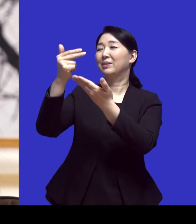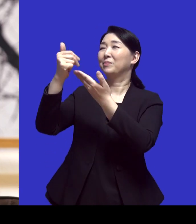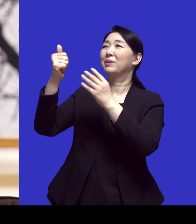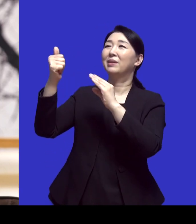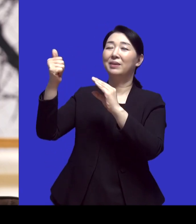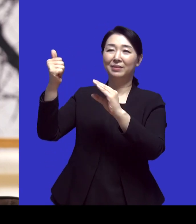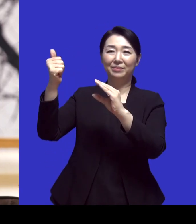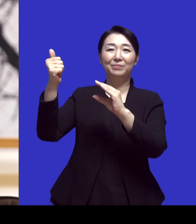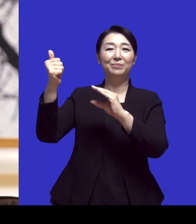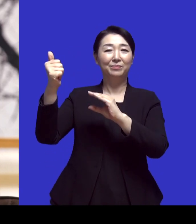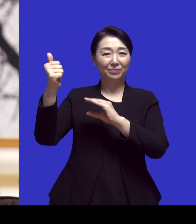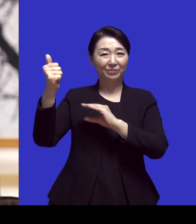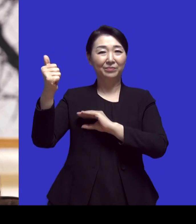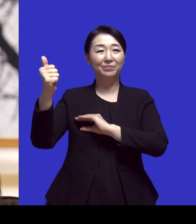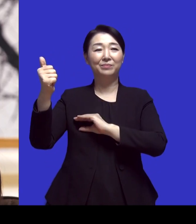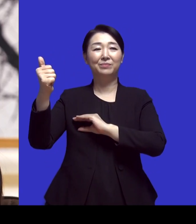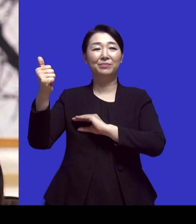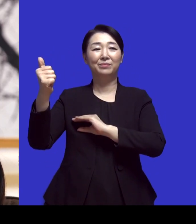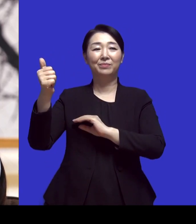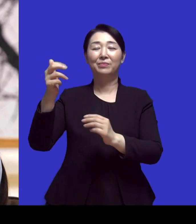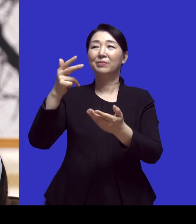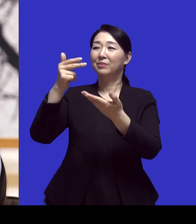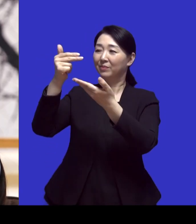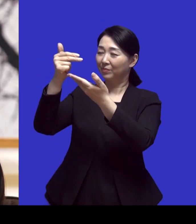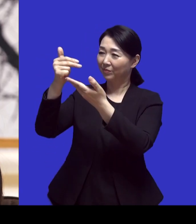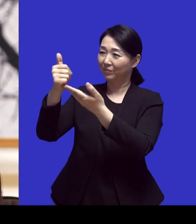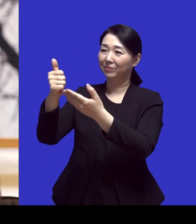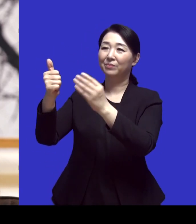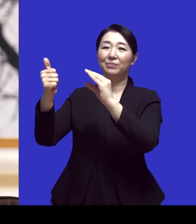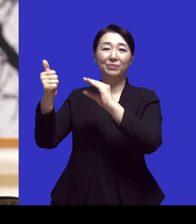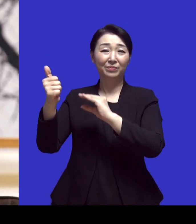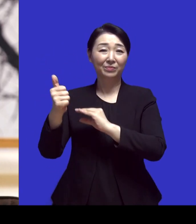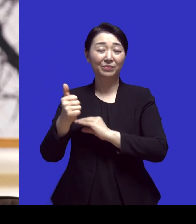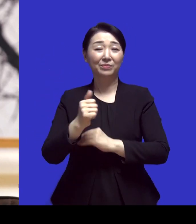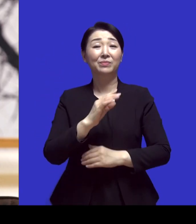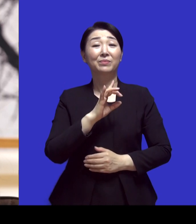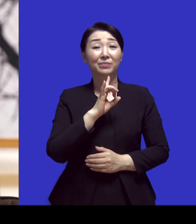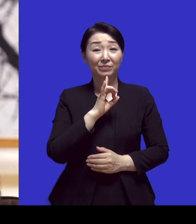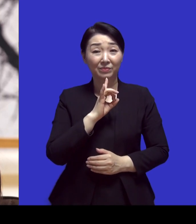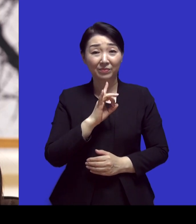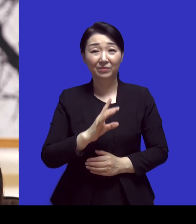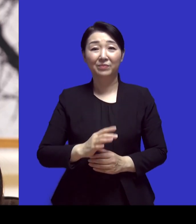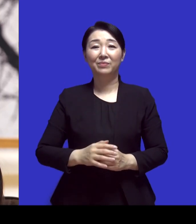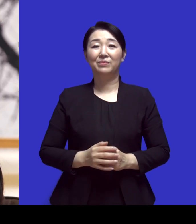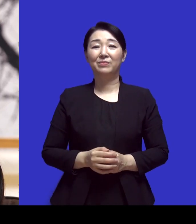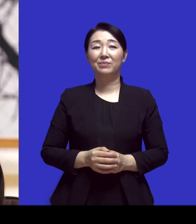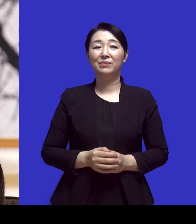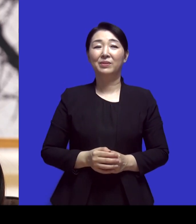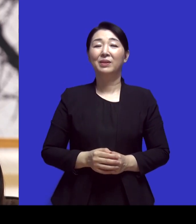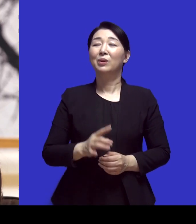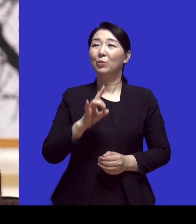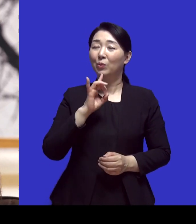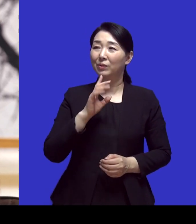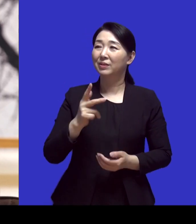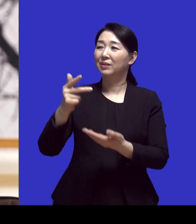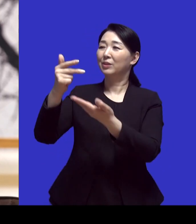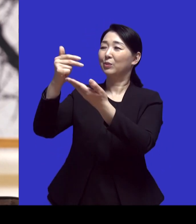주님의 이름이 주님의 이름만이